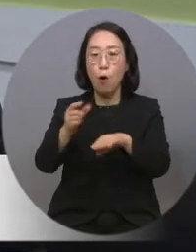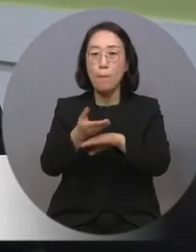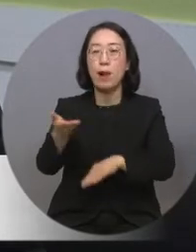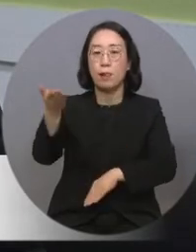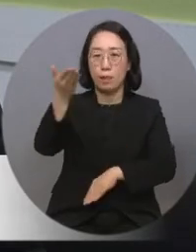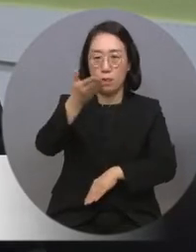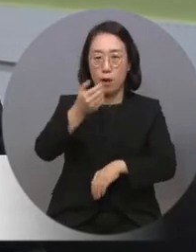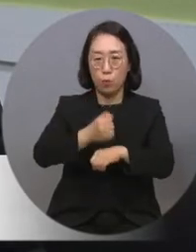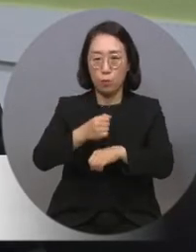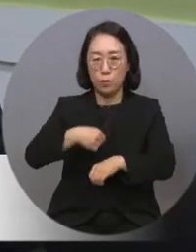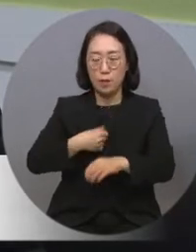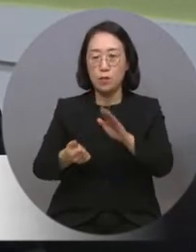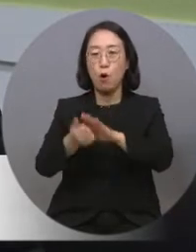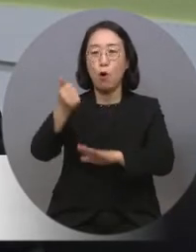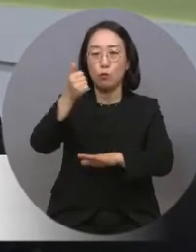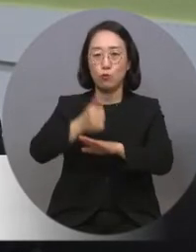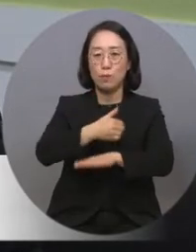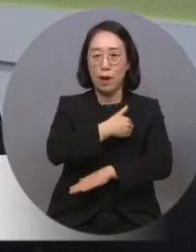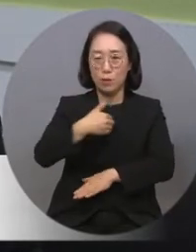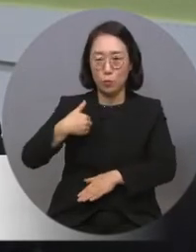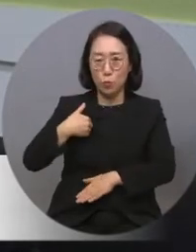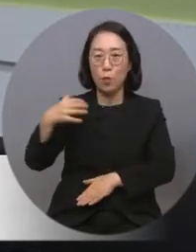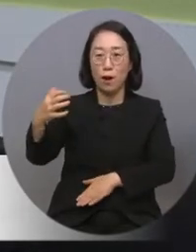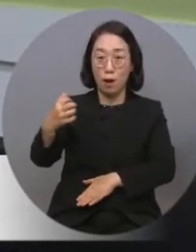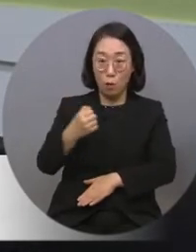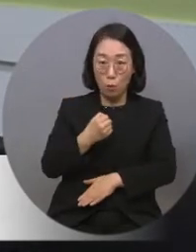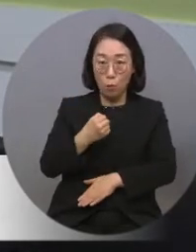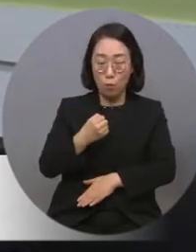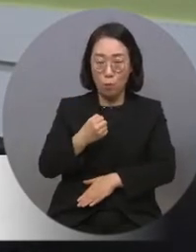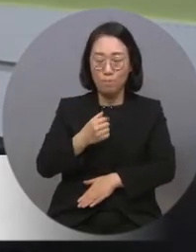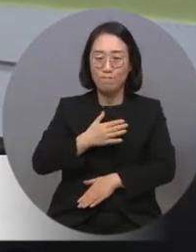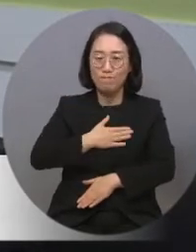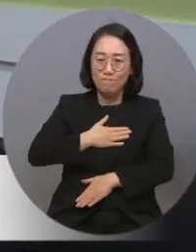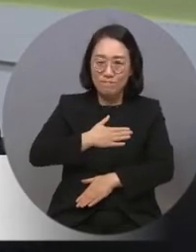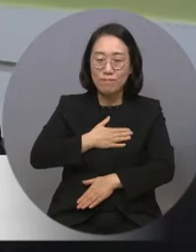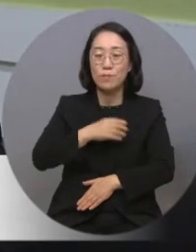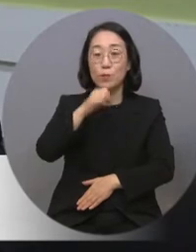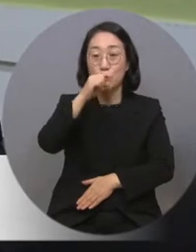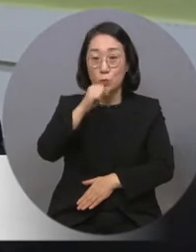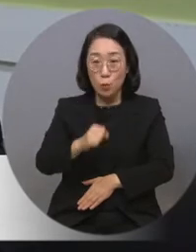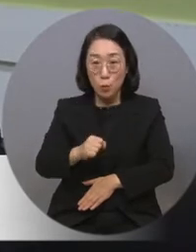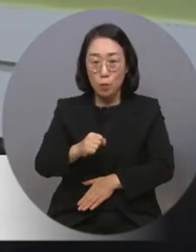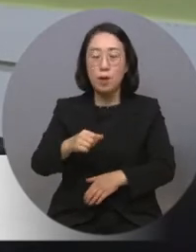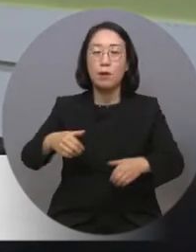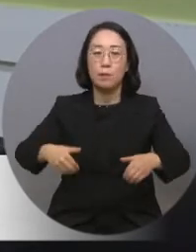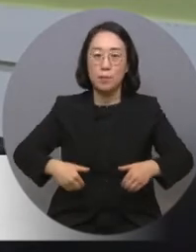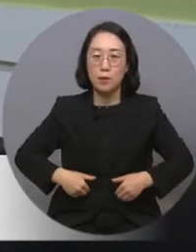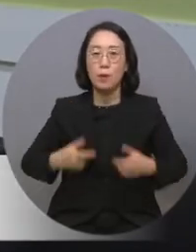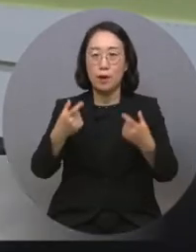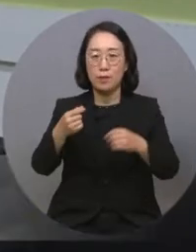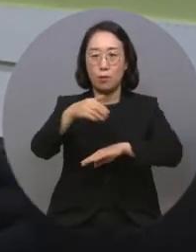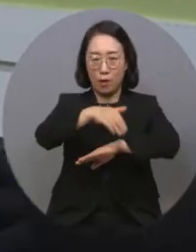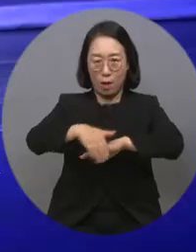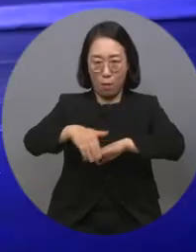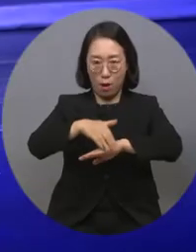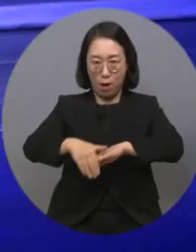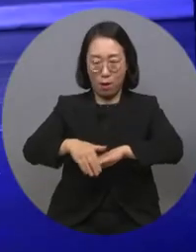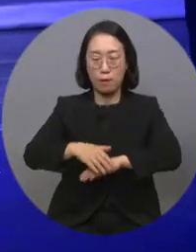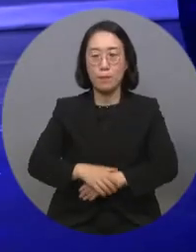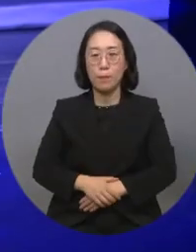자기 성취감도 좀 더 느끼고 뿌듯하고 이런 것들이 좀 필요하겠다 싶어서 계획을 했고요.